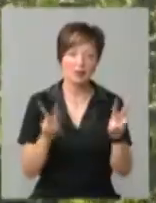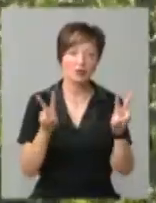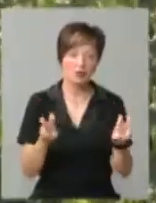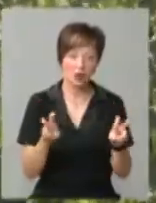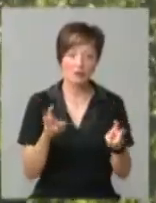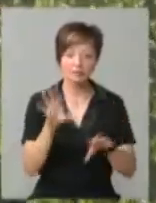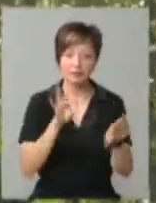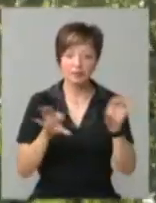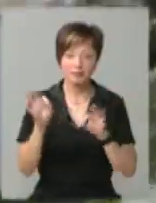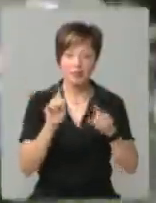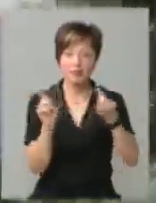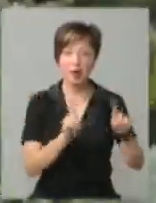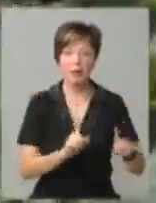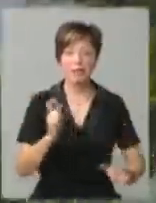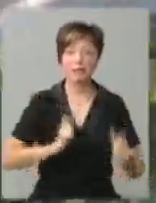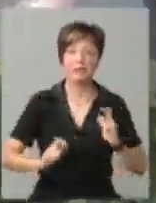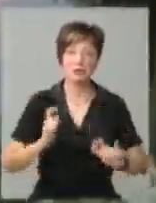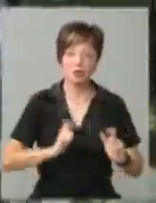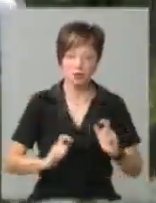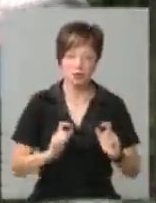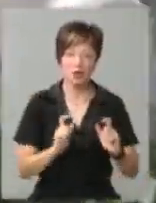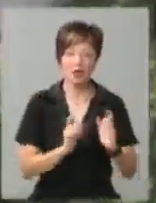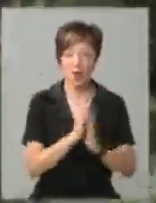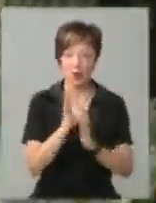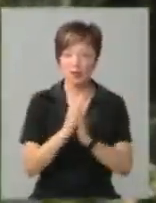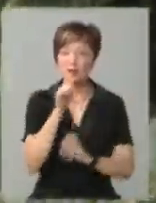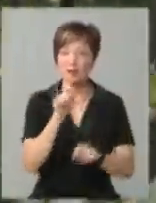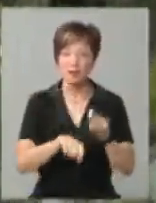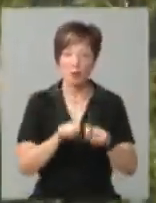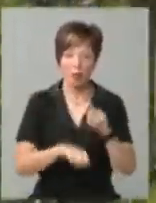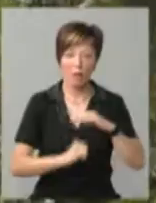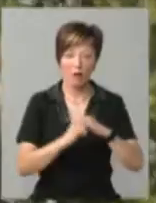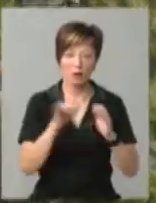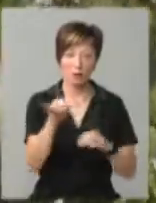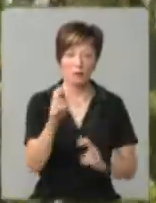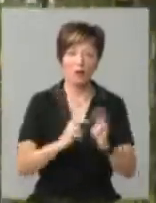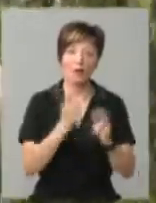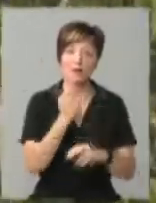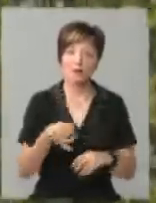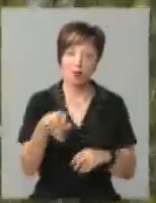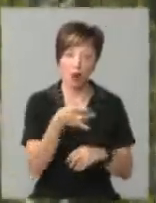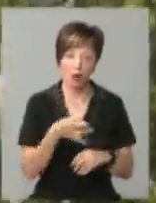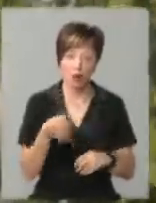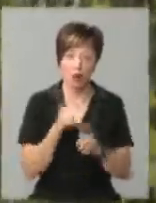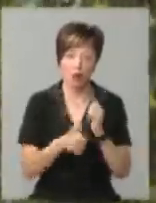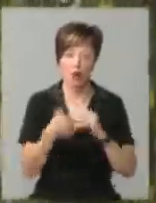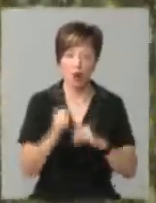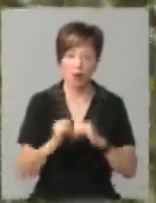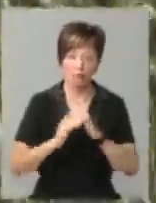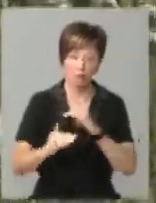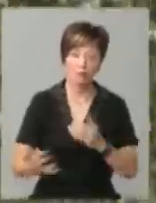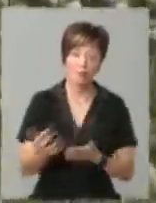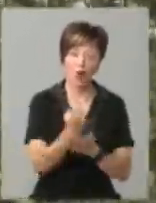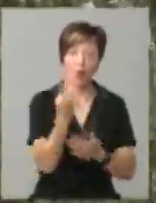вивели фахівці Закарпатського інституту хрестоцвітних культур та випробовували на базі їхнього підприємства в Красильівському районі. Із кожного гектара збирають понад